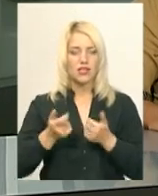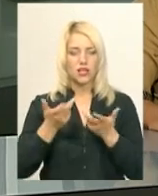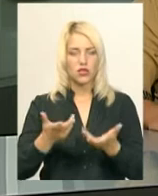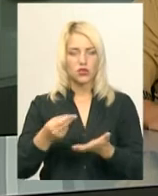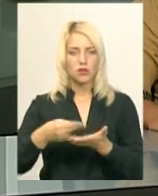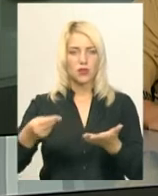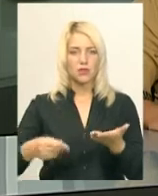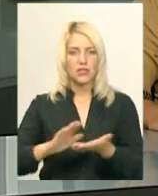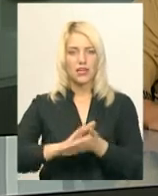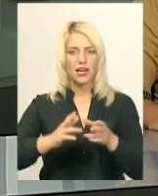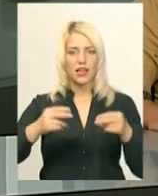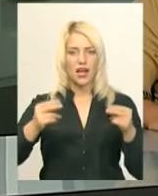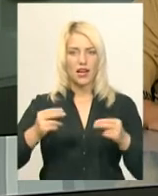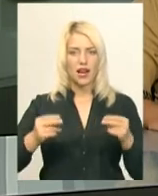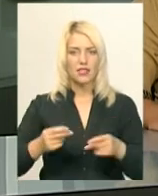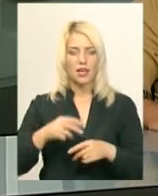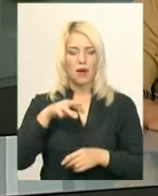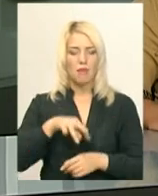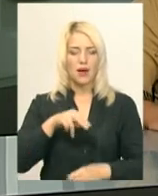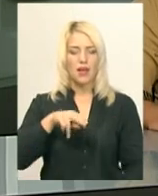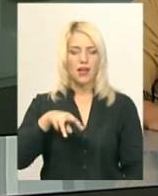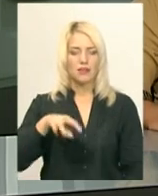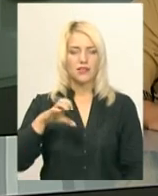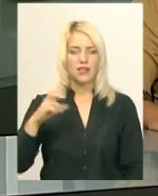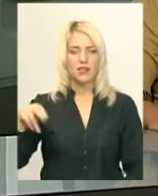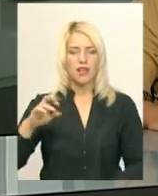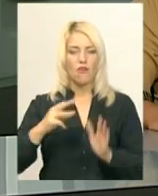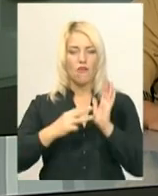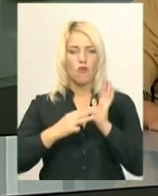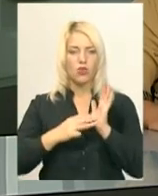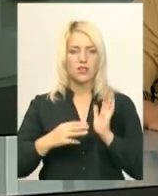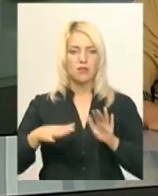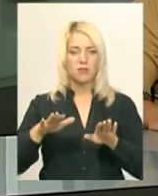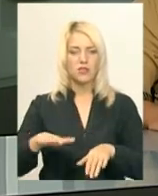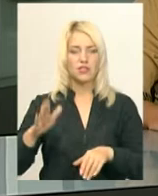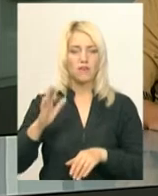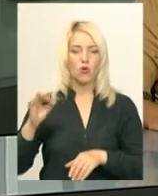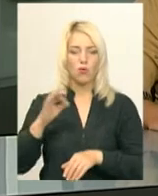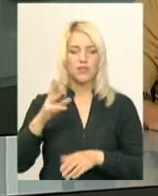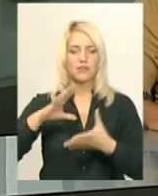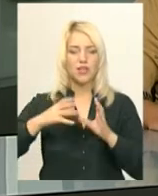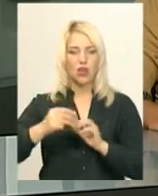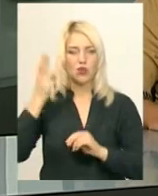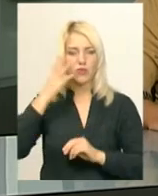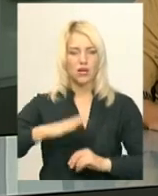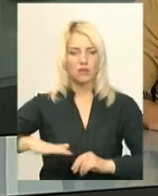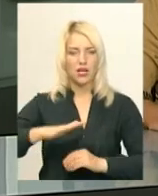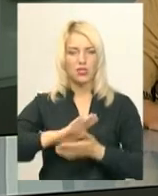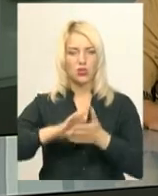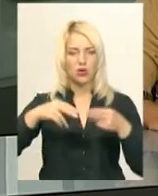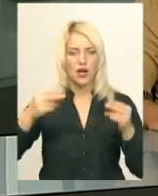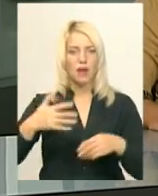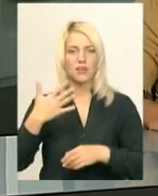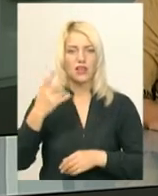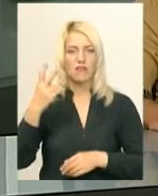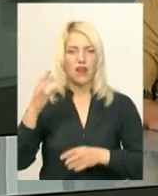декларацій Новоушицький центр ПМСД восьмій в області. Загалом на Хмельниччині угоди з лікарями наразі уклали 52%